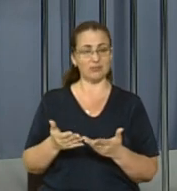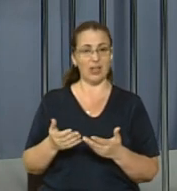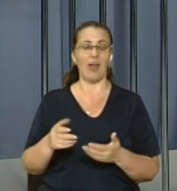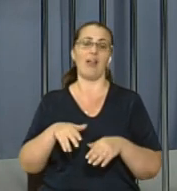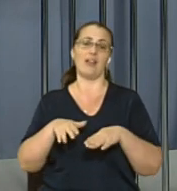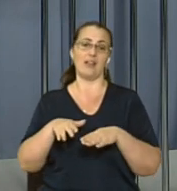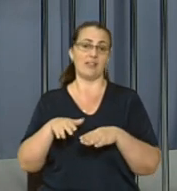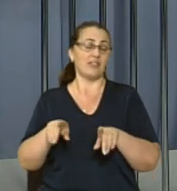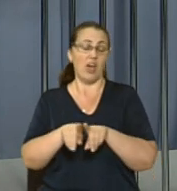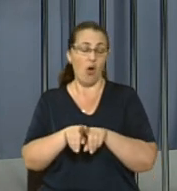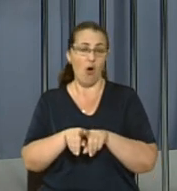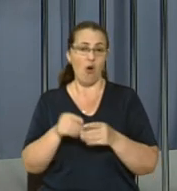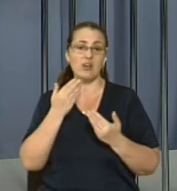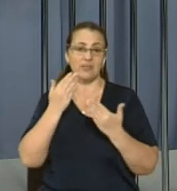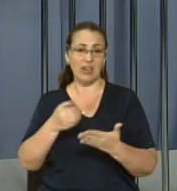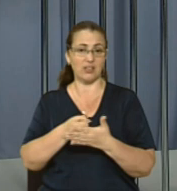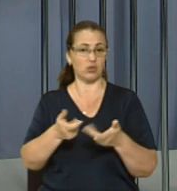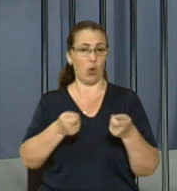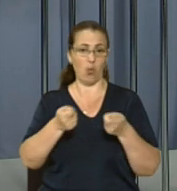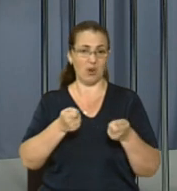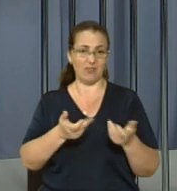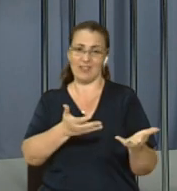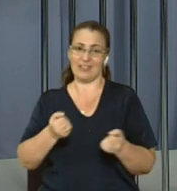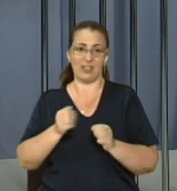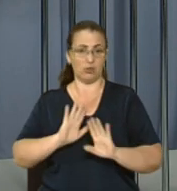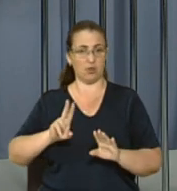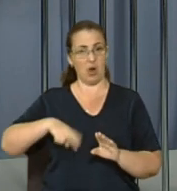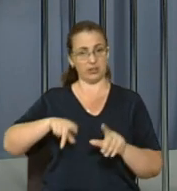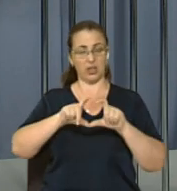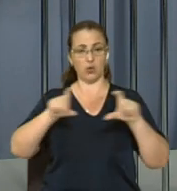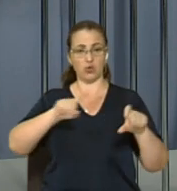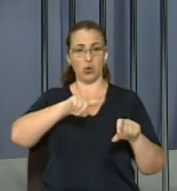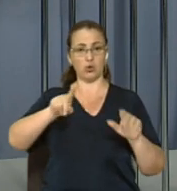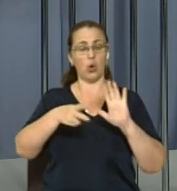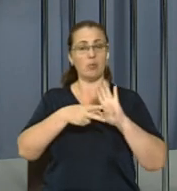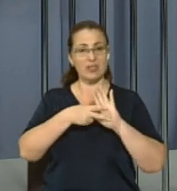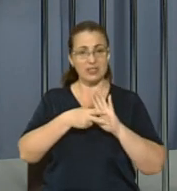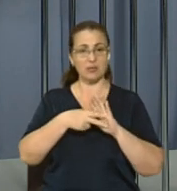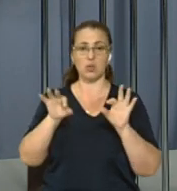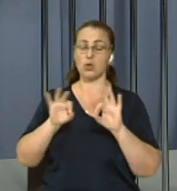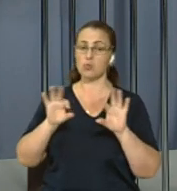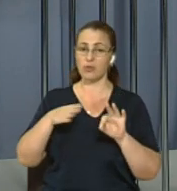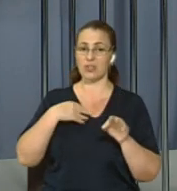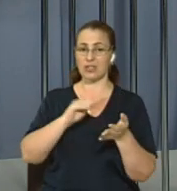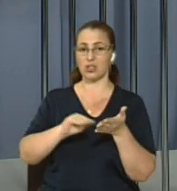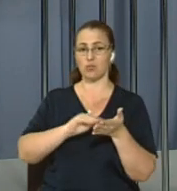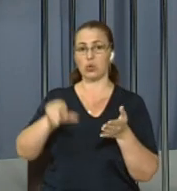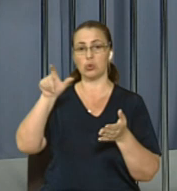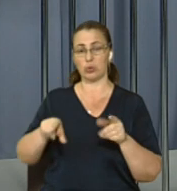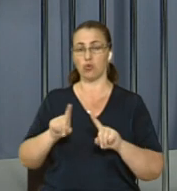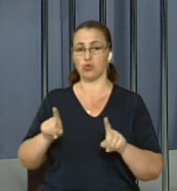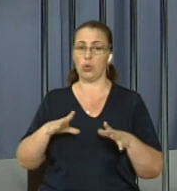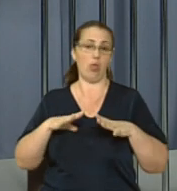Довганник, письмового звернення до управління не надходило. А директорка школи номер 7 Светлана Конькова розповіла нашим кореспондентам,